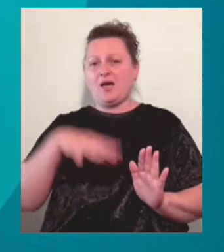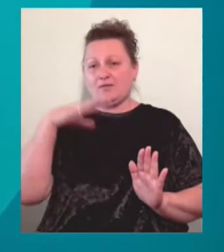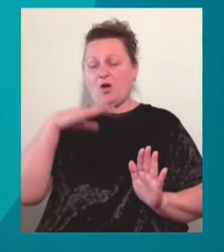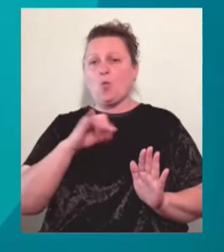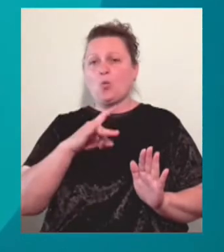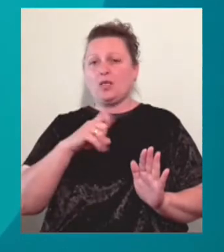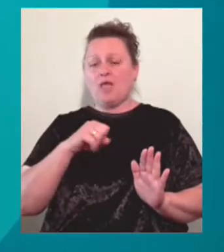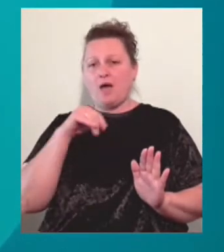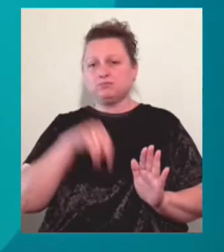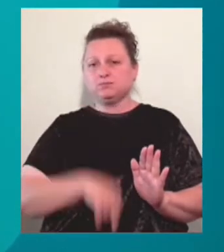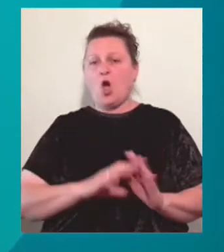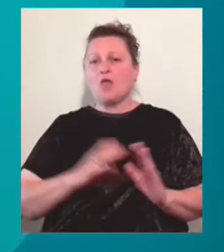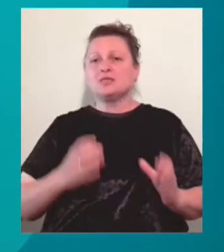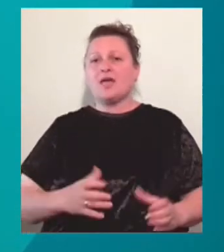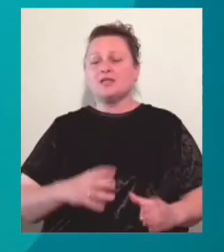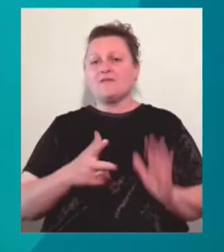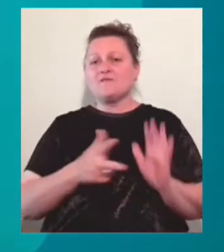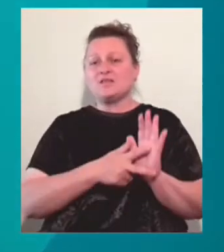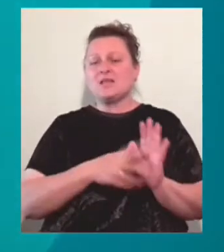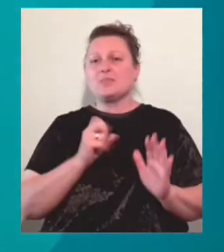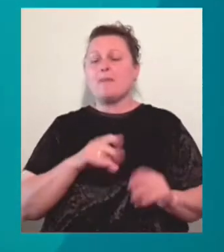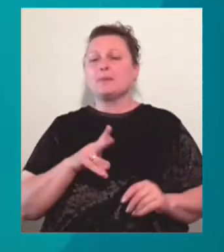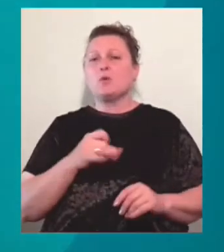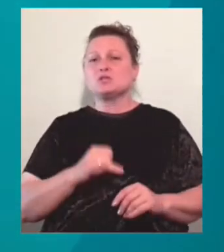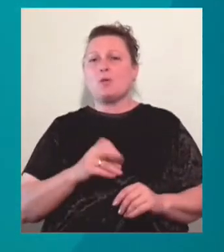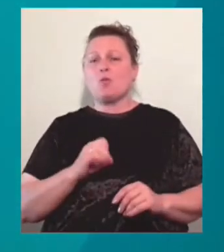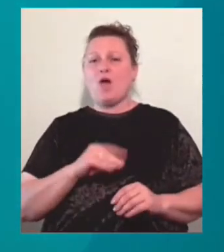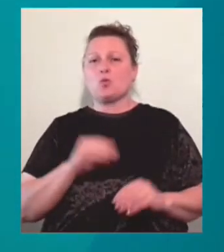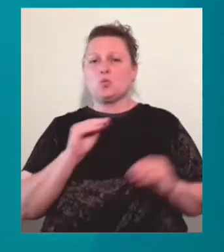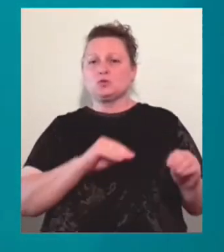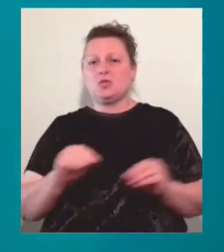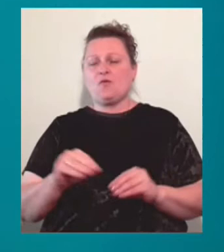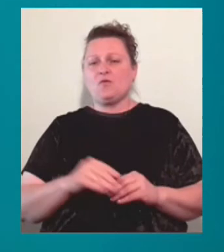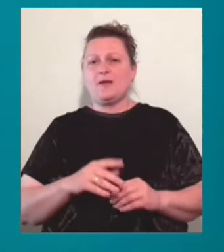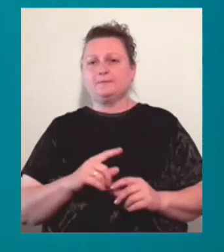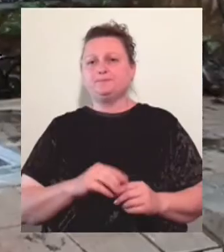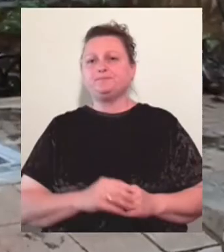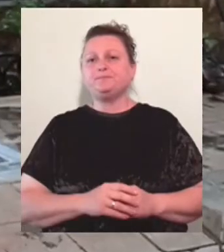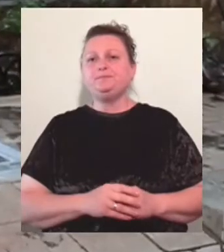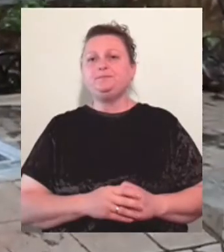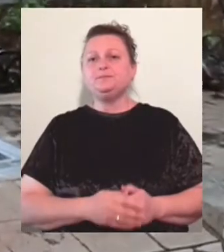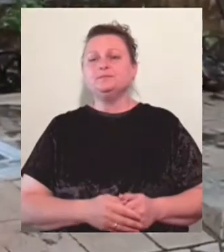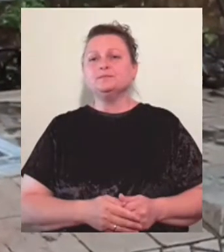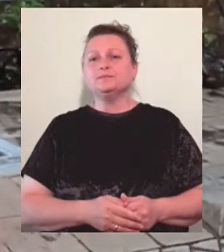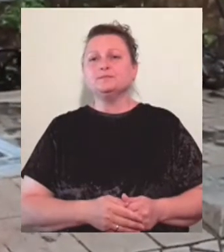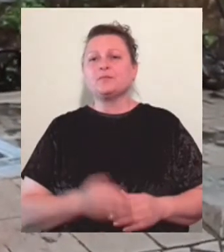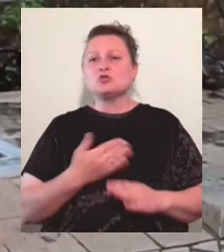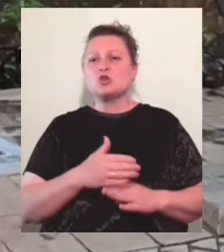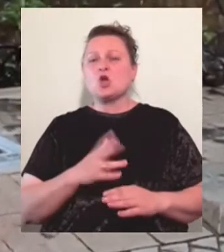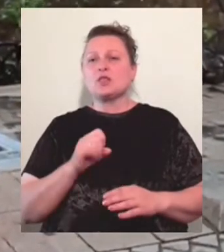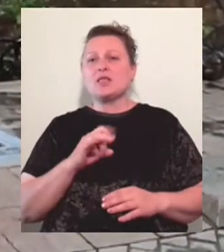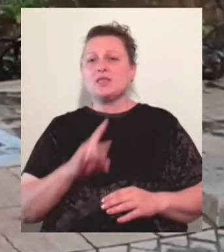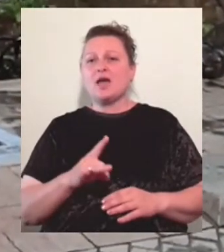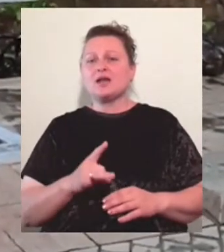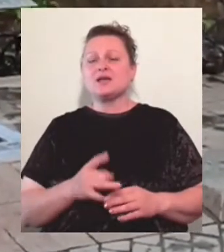Вісім таких контейнерів встановили на Приморському бульварі. Подробиці – далі у сюжеті. Частина контейнеру для збору